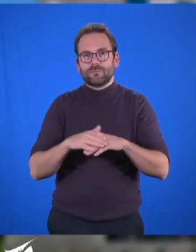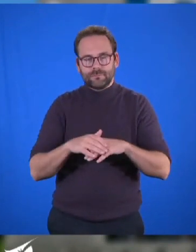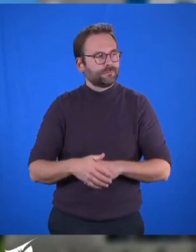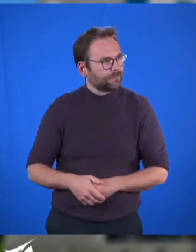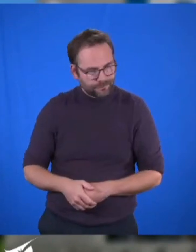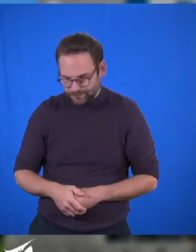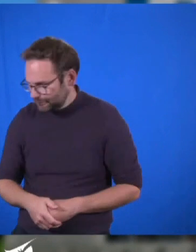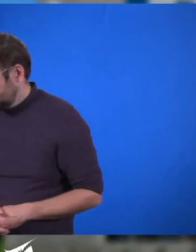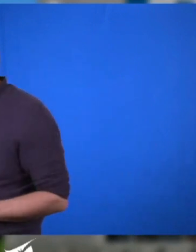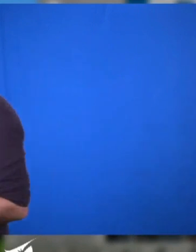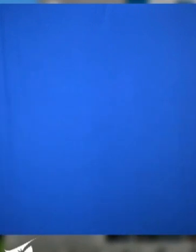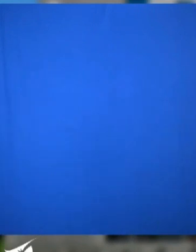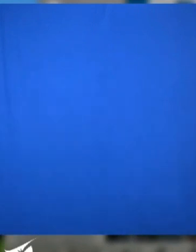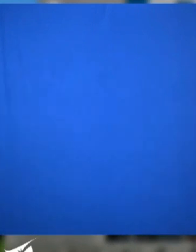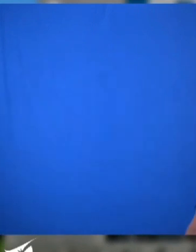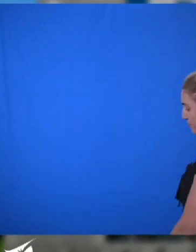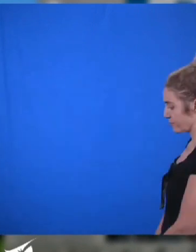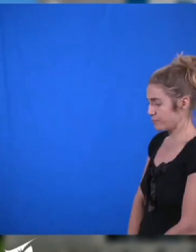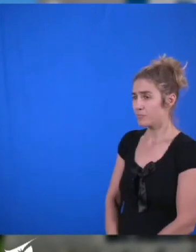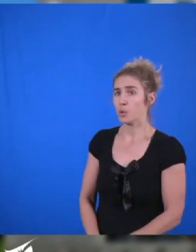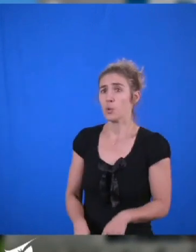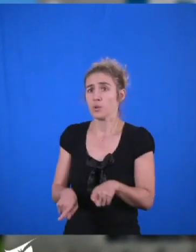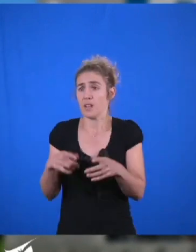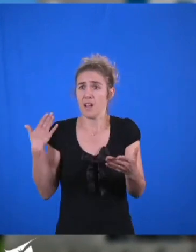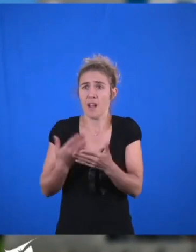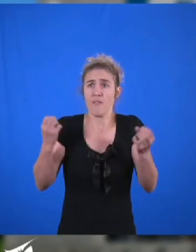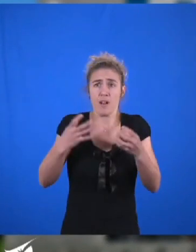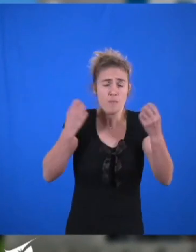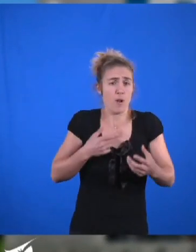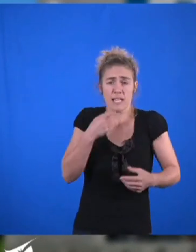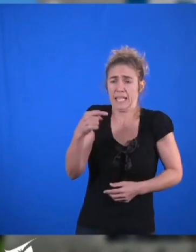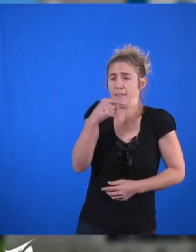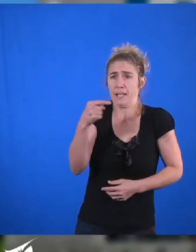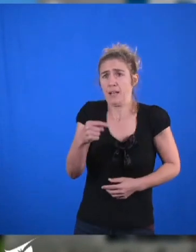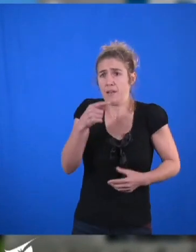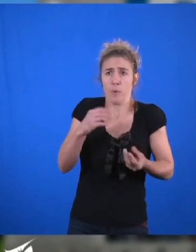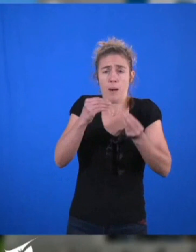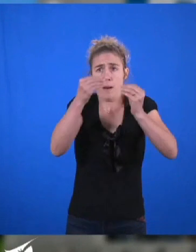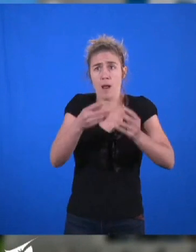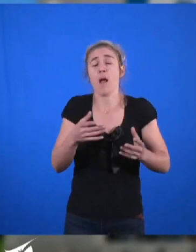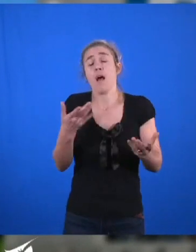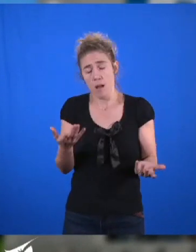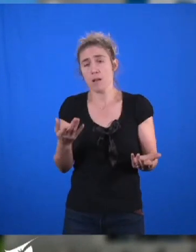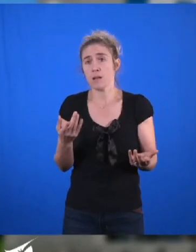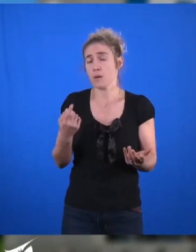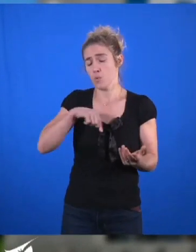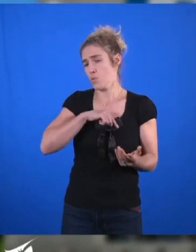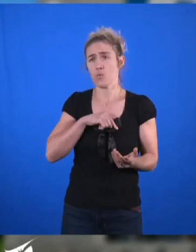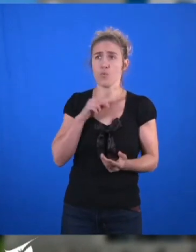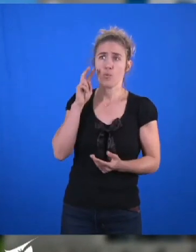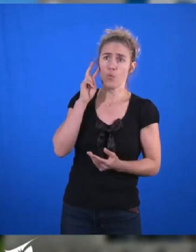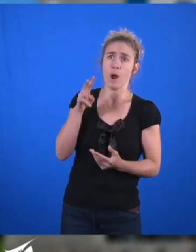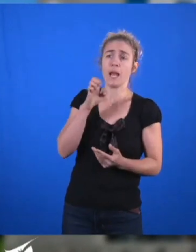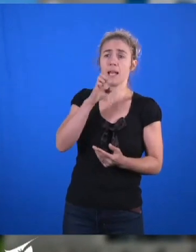conviendrez, notre département est sous le feu des mauvaises nouvelles industrielles et énergétiques. En effet, nous condamnons également la décision d